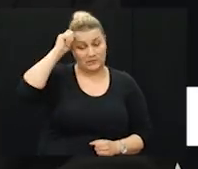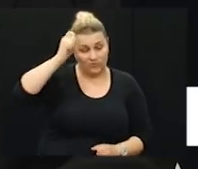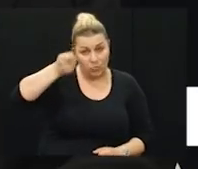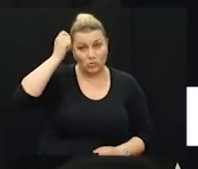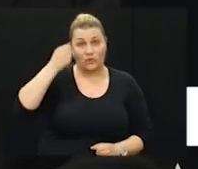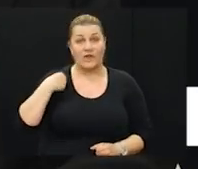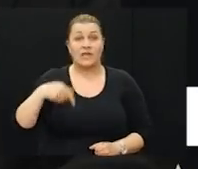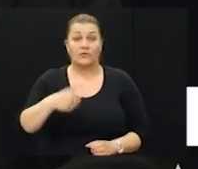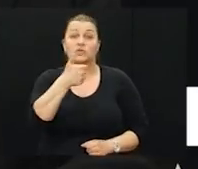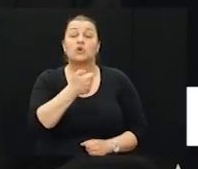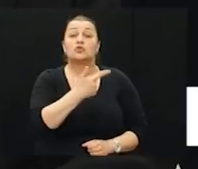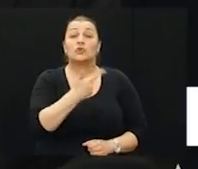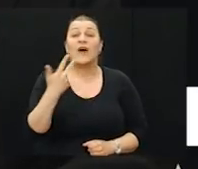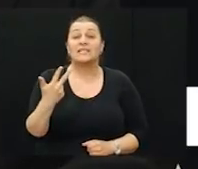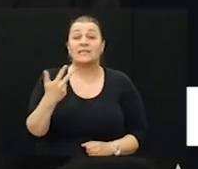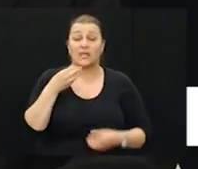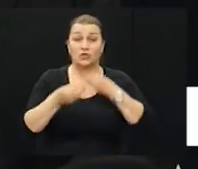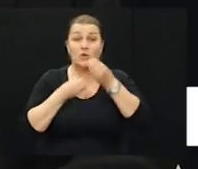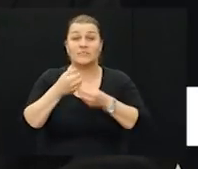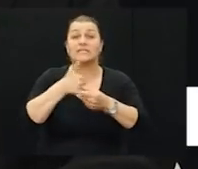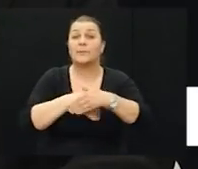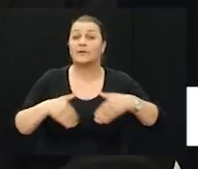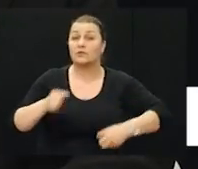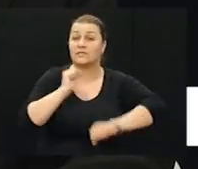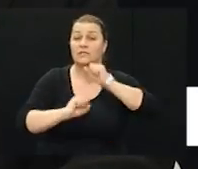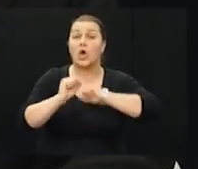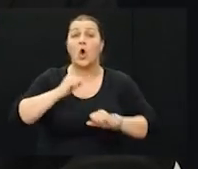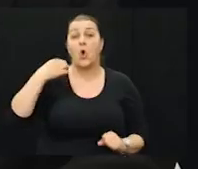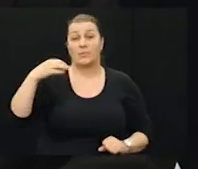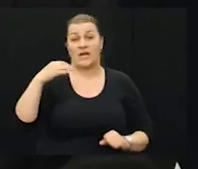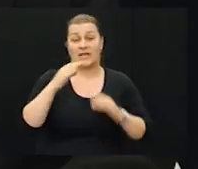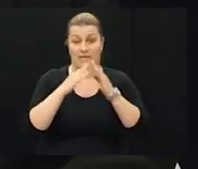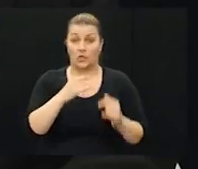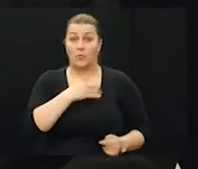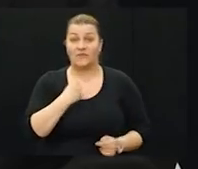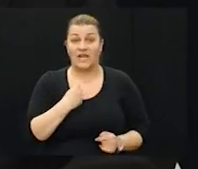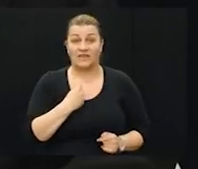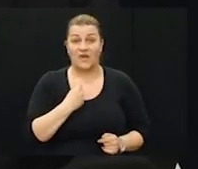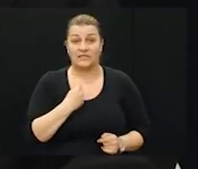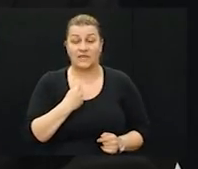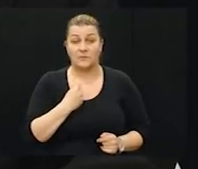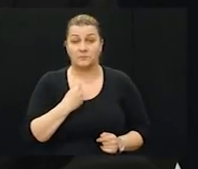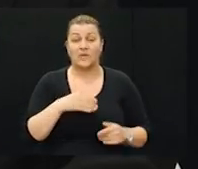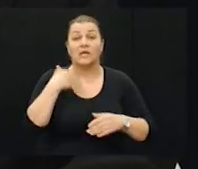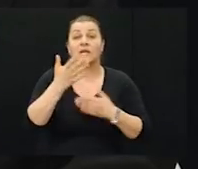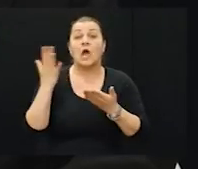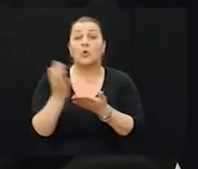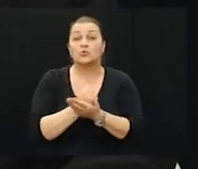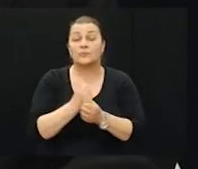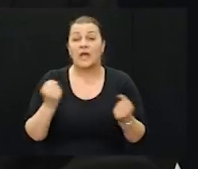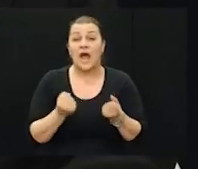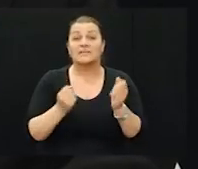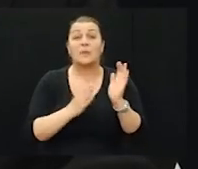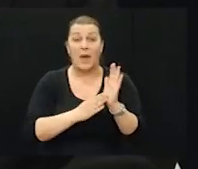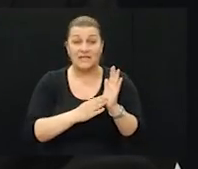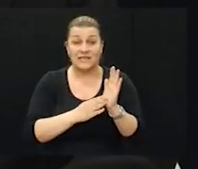evo nas u 123. emisiji na prvoj crti obrane jedine nam domovine Hrvatske. Nakon uspjeha akcije